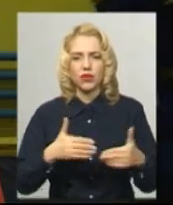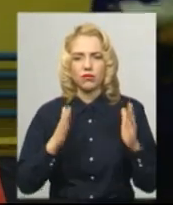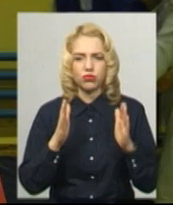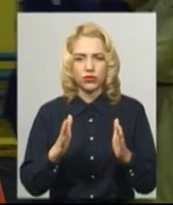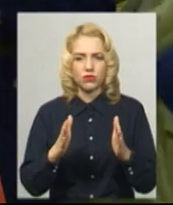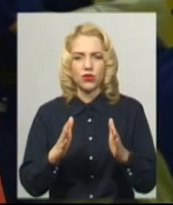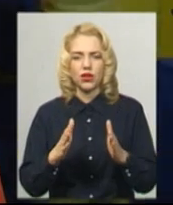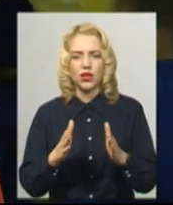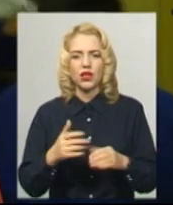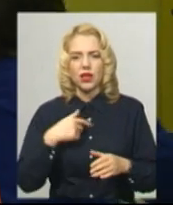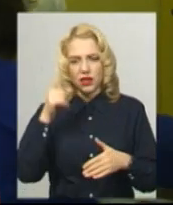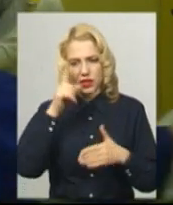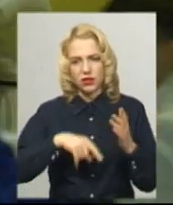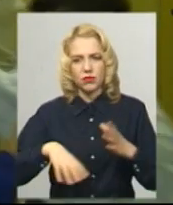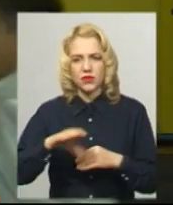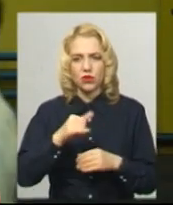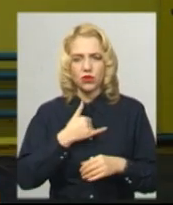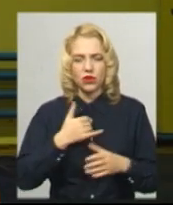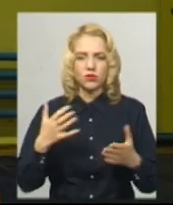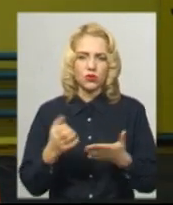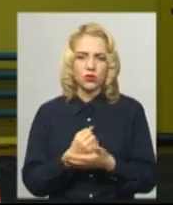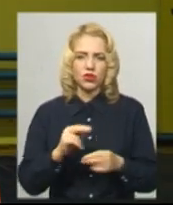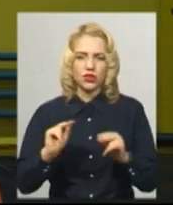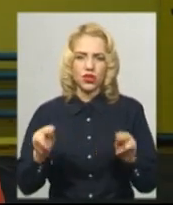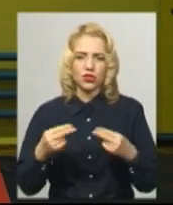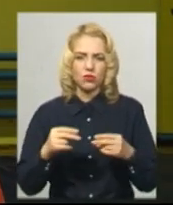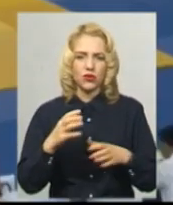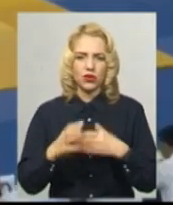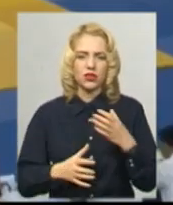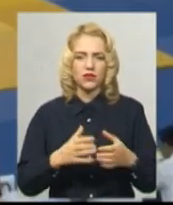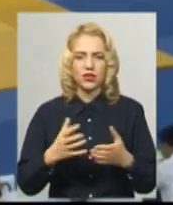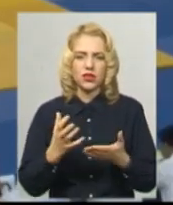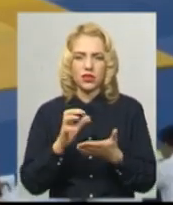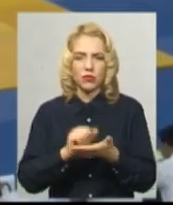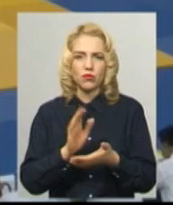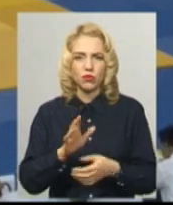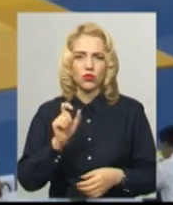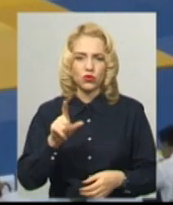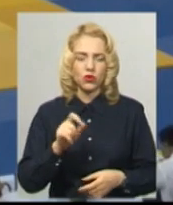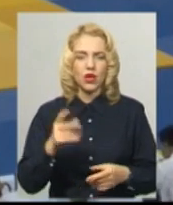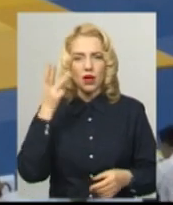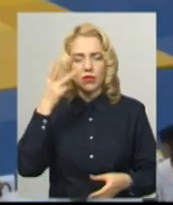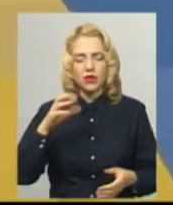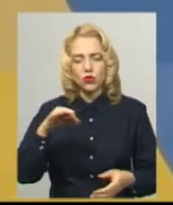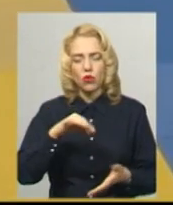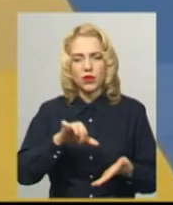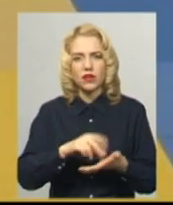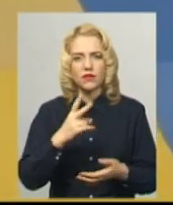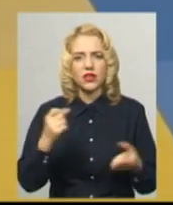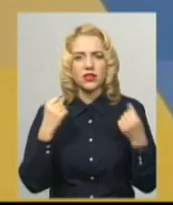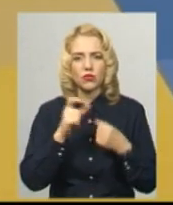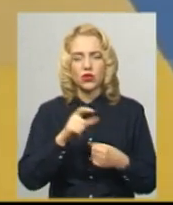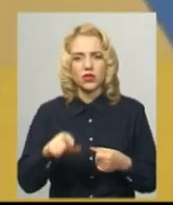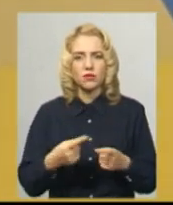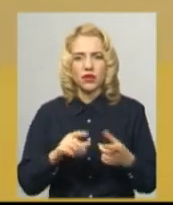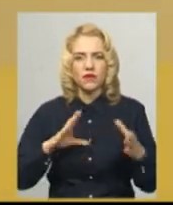Ми сподіваємося, що все в нас вийде і на чемпіонаті світу займемо золото. Хмельницька область представила два спортсмена. В загальному заліку збірної